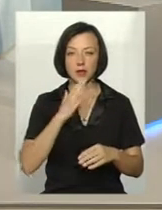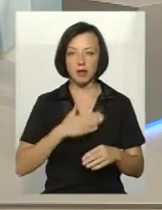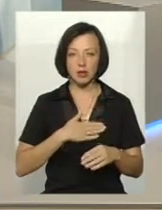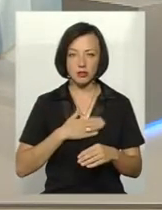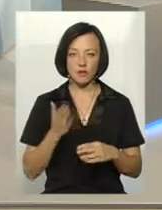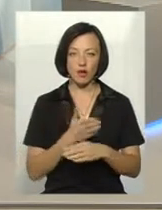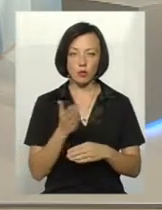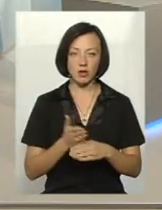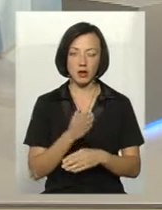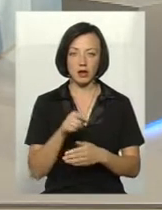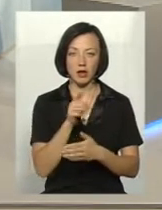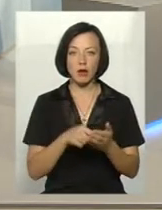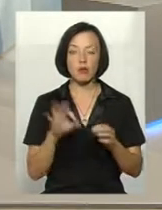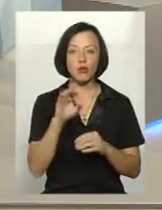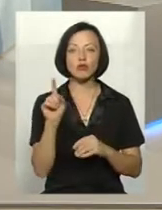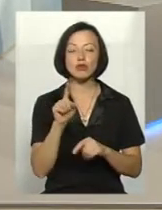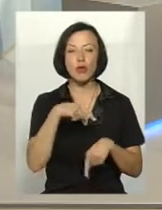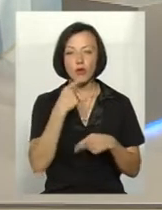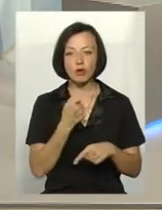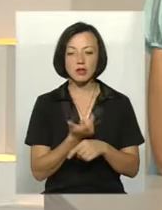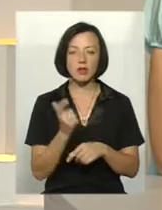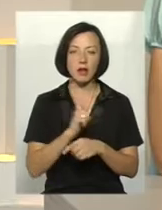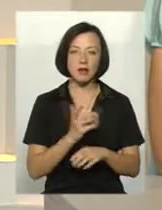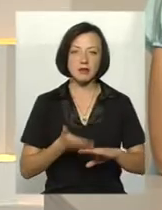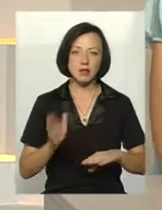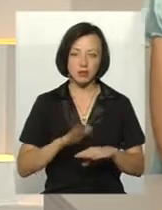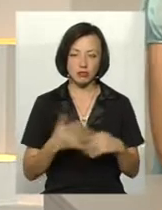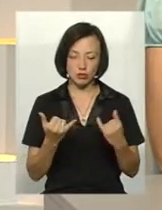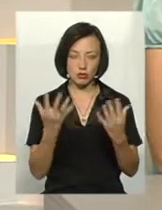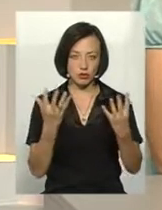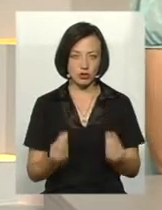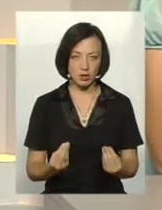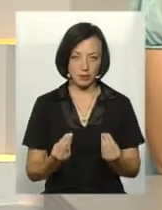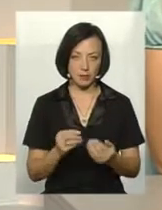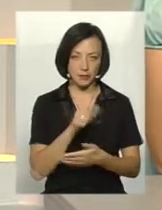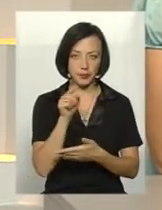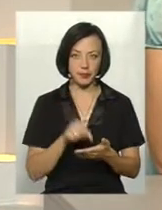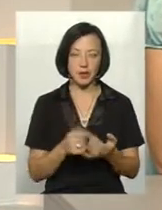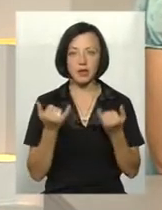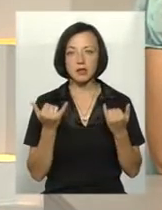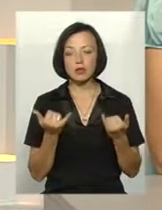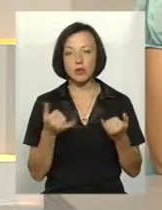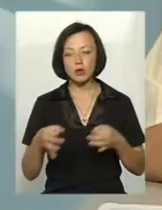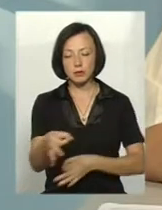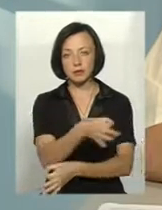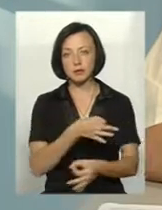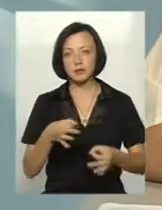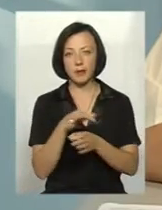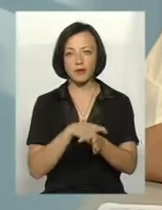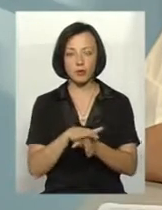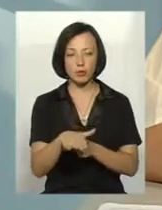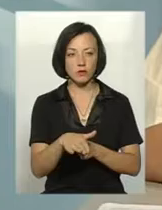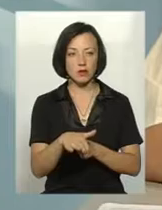агровиробники. Про що говорять? Що найскладніше на сьогоднішній день для них? Сьогодні круглий стіл відбувся